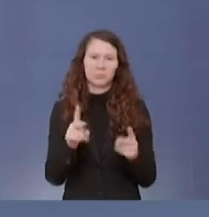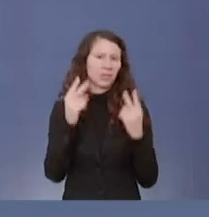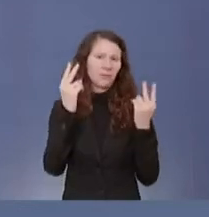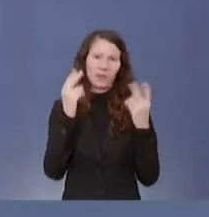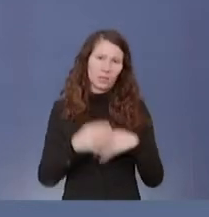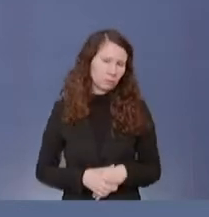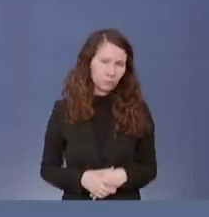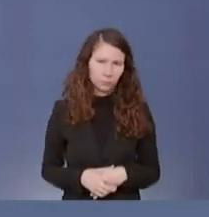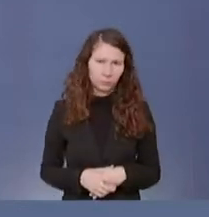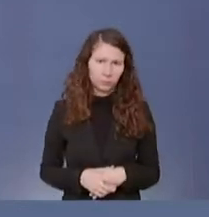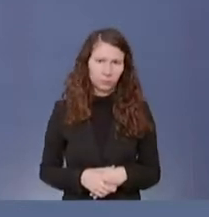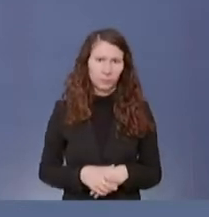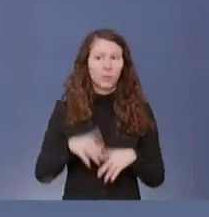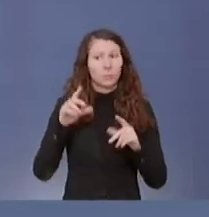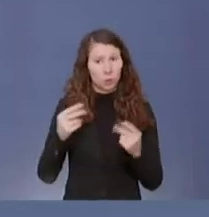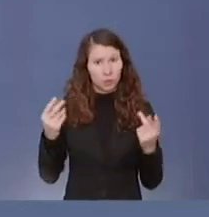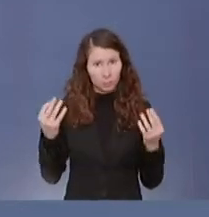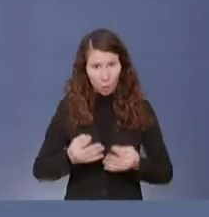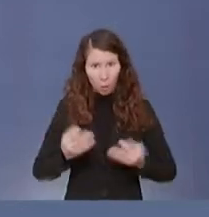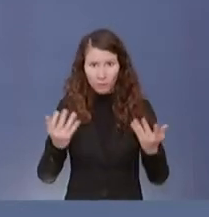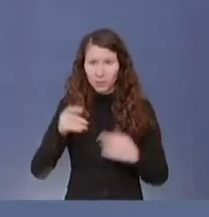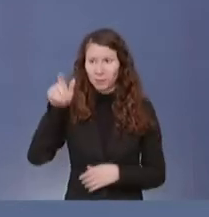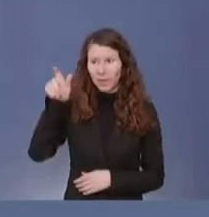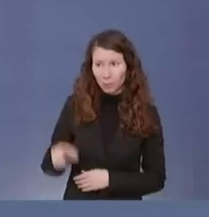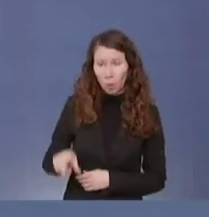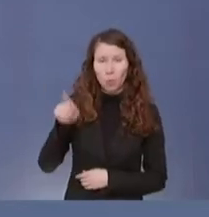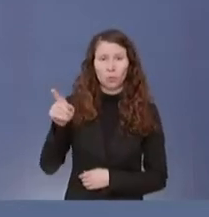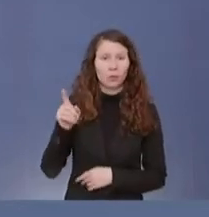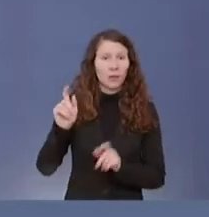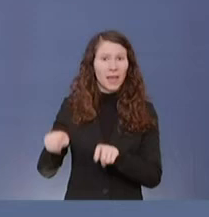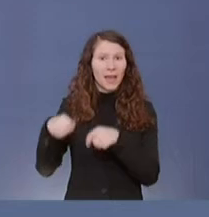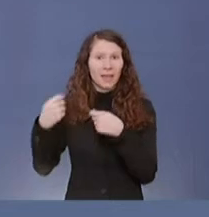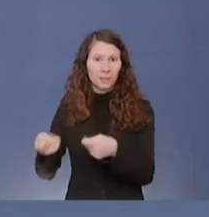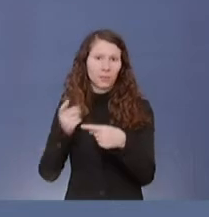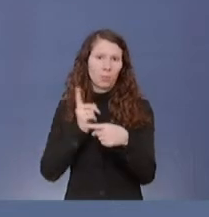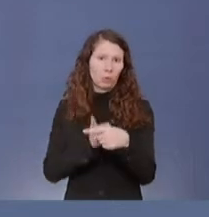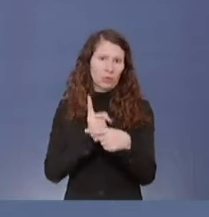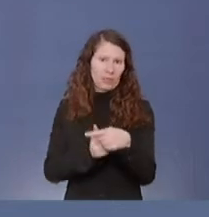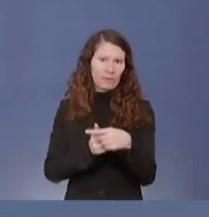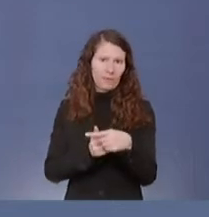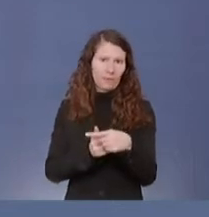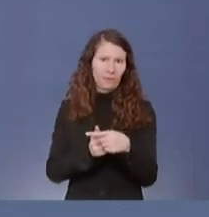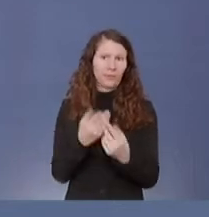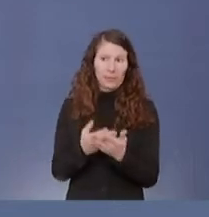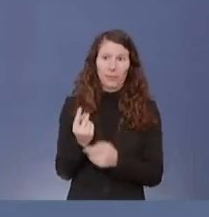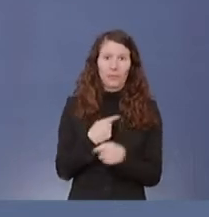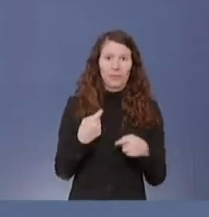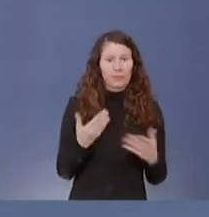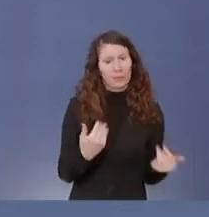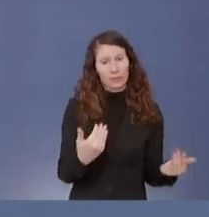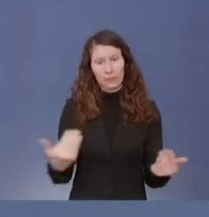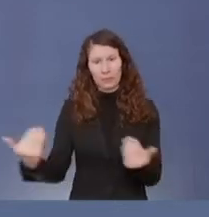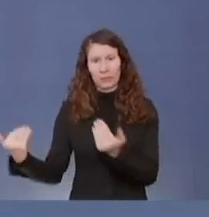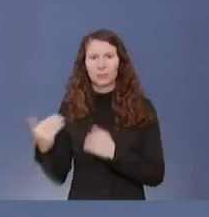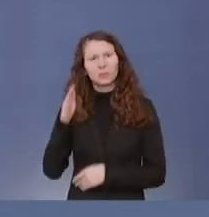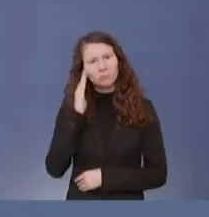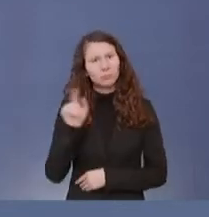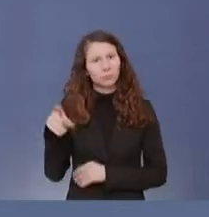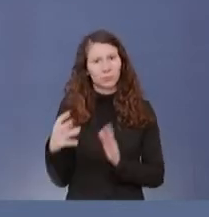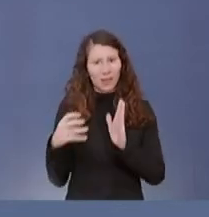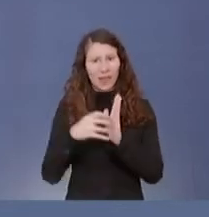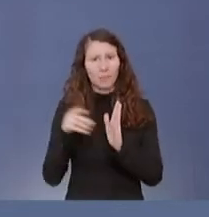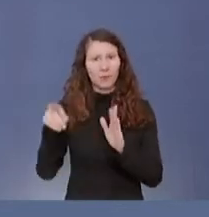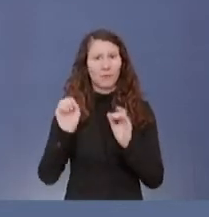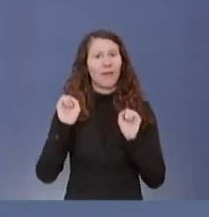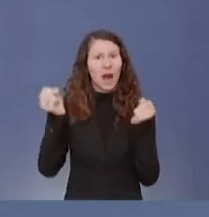erhält, und dazu fordern wir ja auch immer wieder auf, dass er den aktiv in die App teilt, damit alle